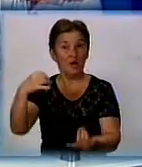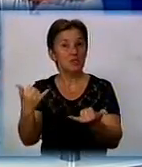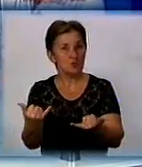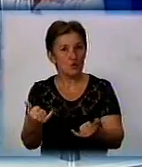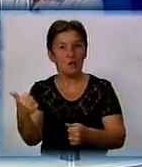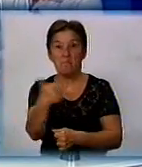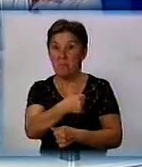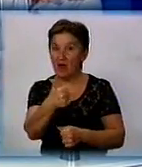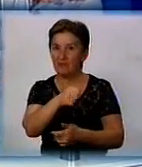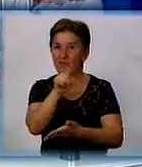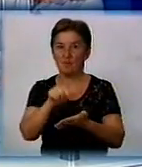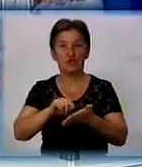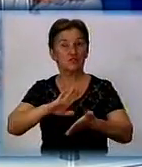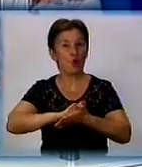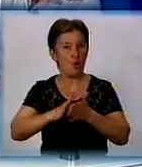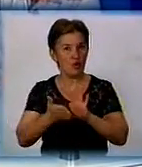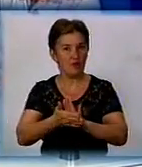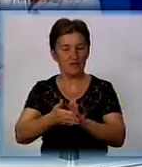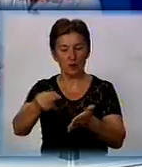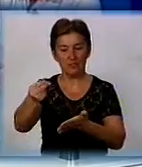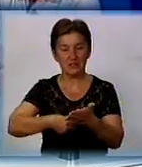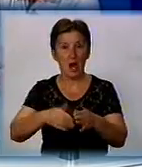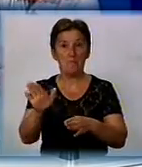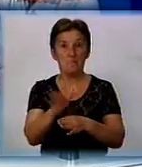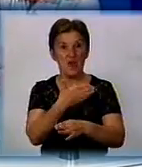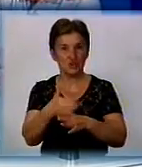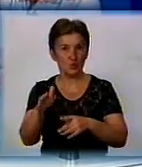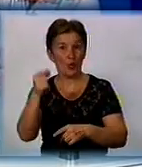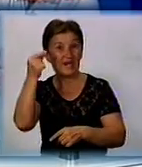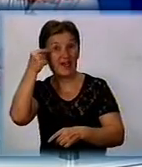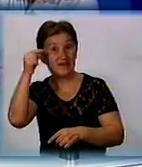договір між Китаєм і Україною.